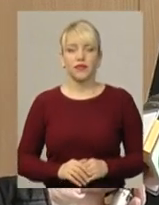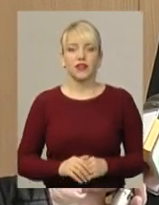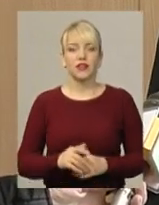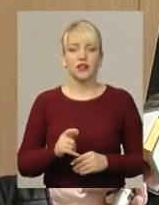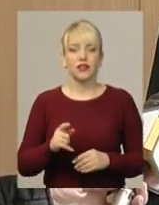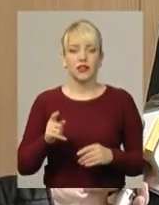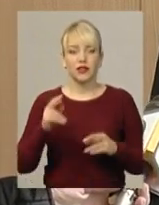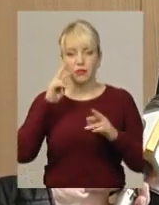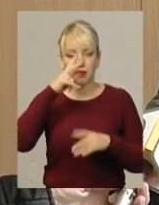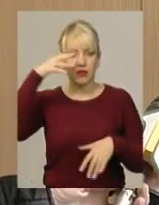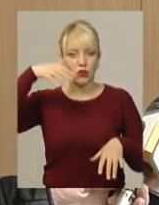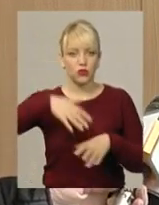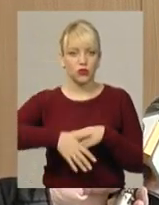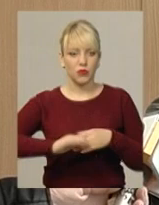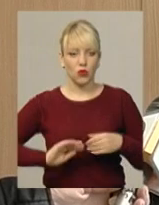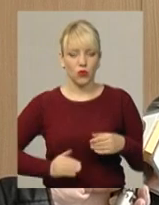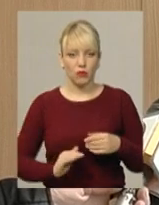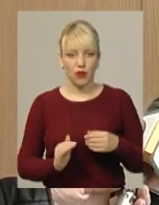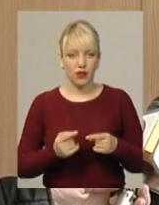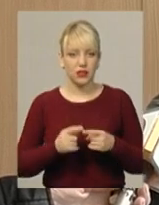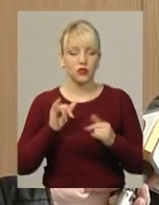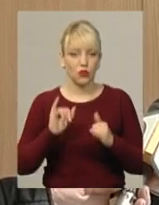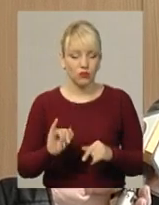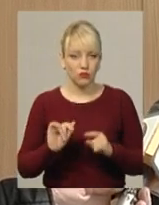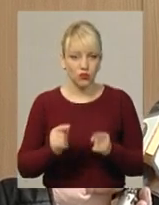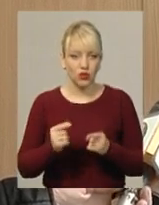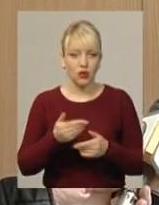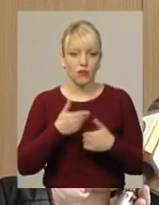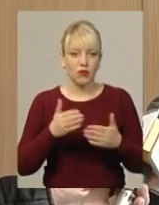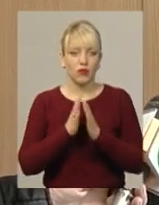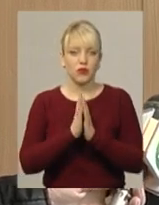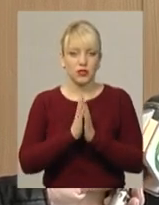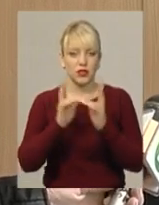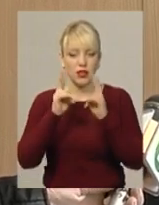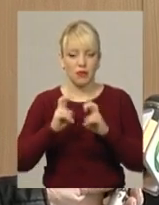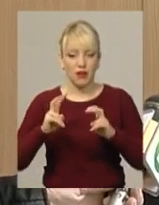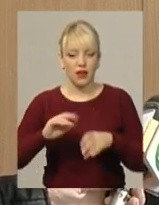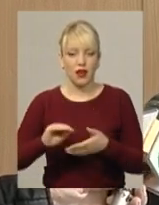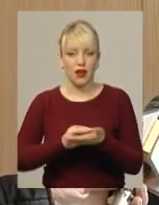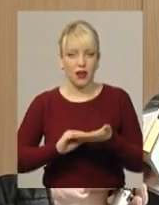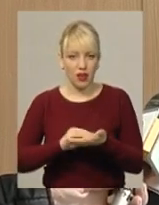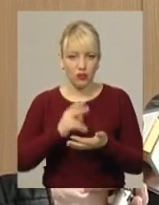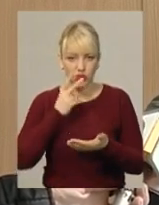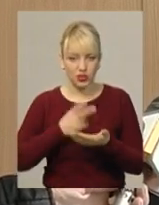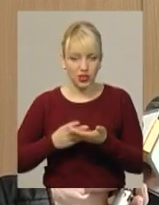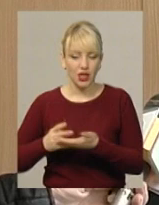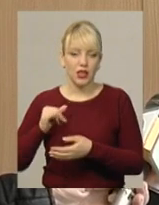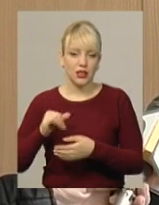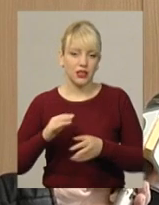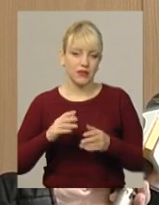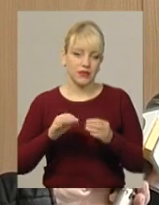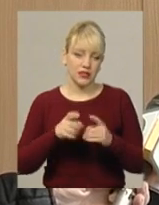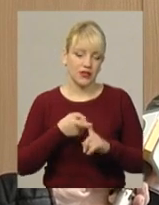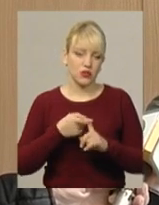розуміння компаніями цих понять. Тому ми попросили переглянути їх. І в зв'язку з цим наші управляючі